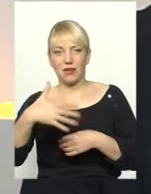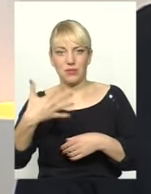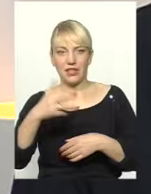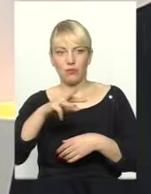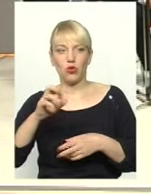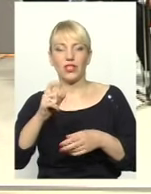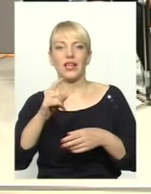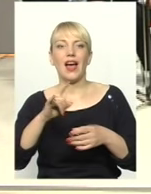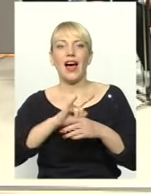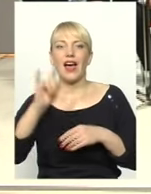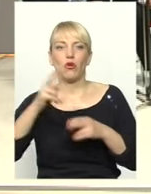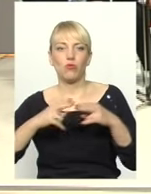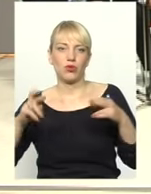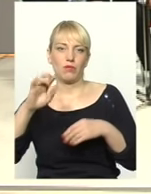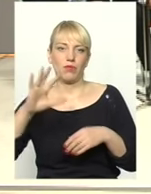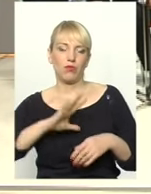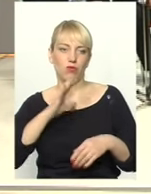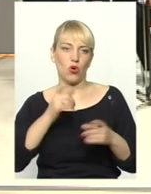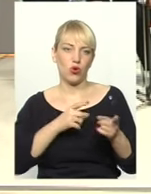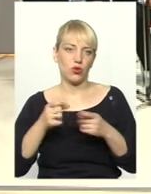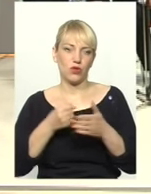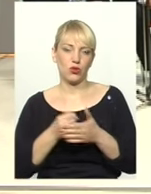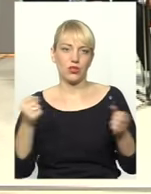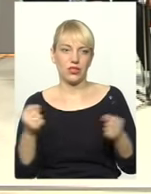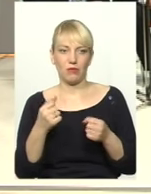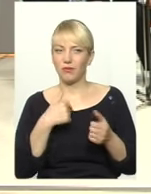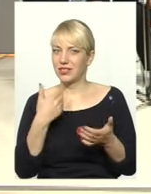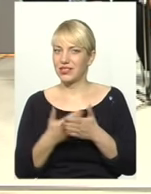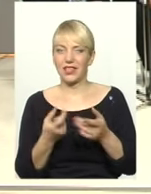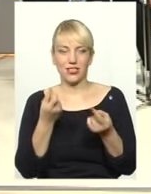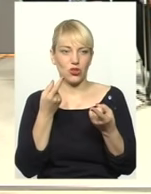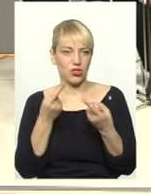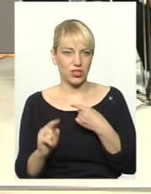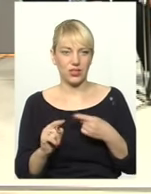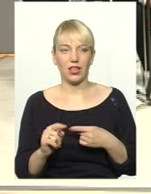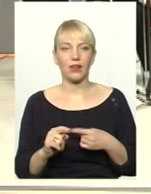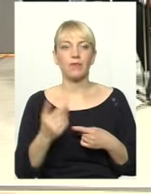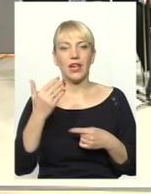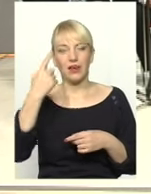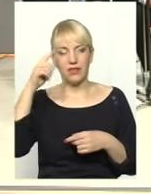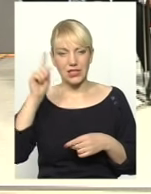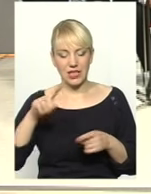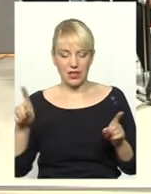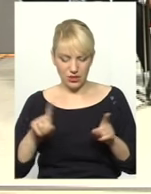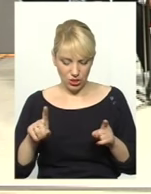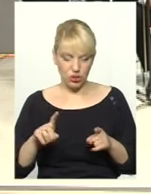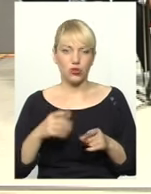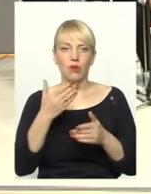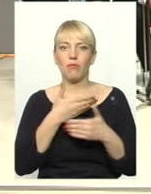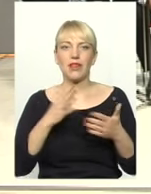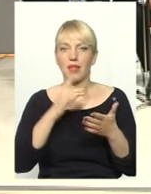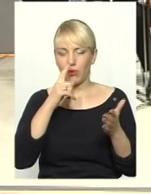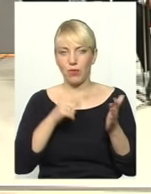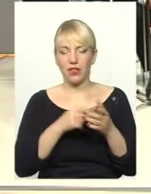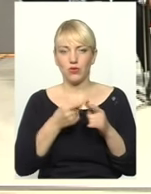вже готовий до зими. Мені здається, трошки не так. Вадим Миколаївич, у ваша думка? Ви знаєте, що ми не попали